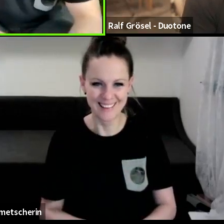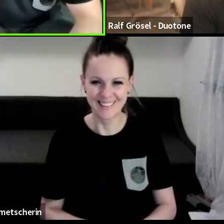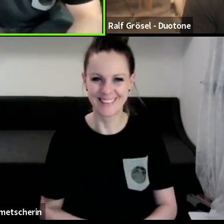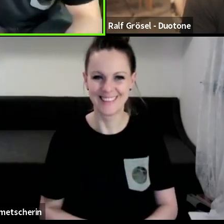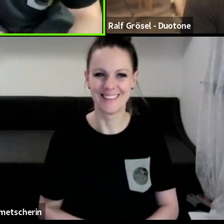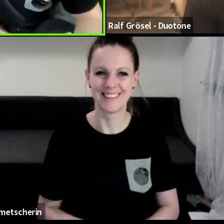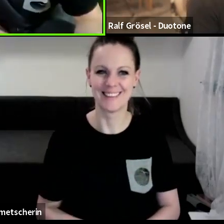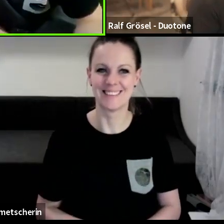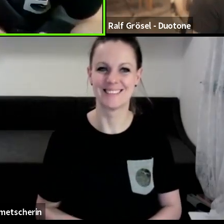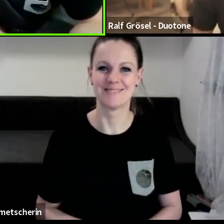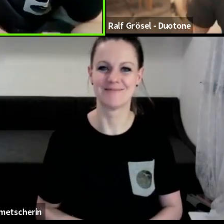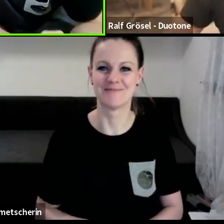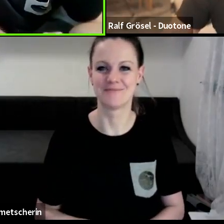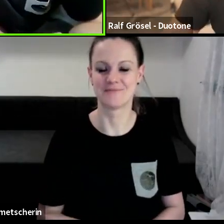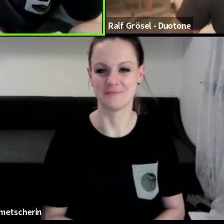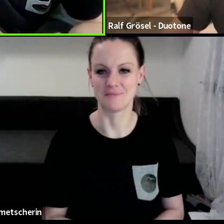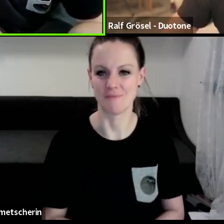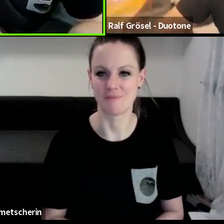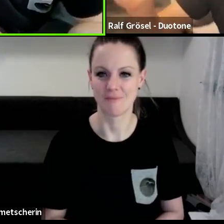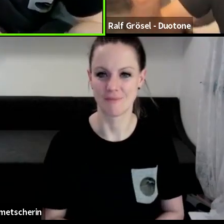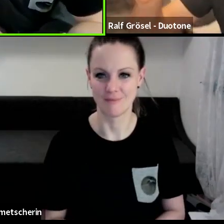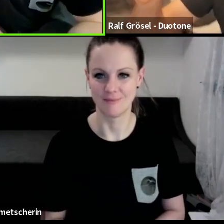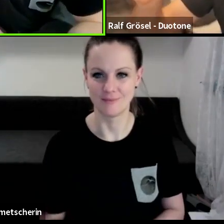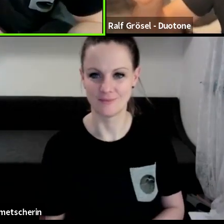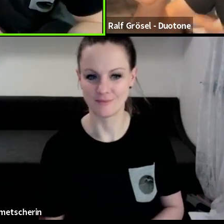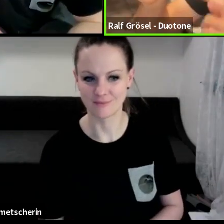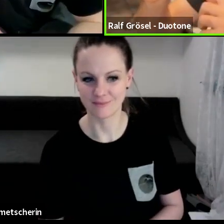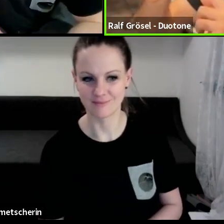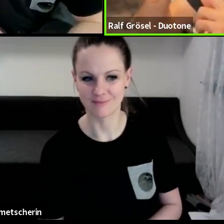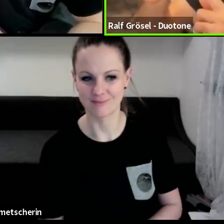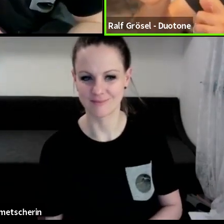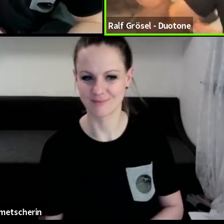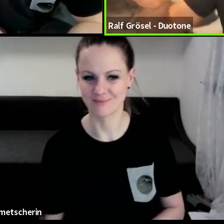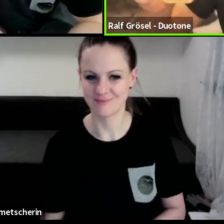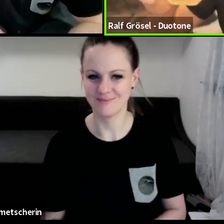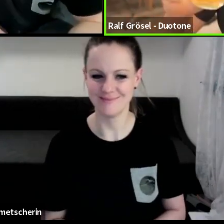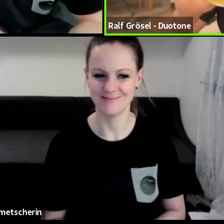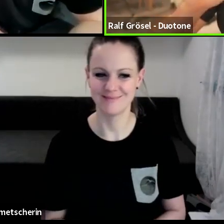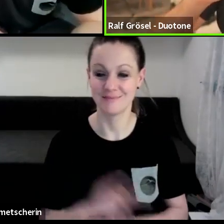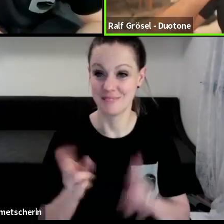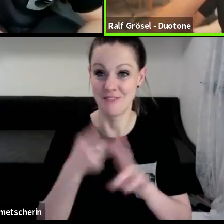Wohl. Okay. Immer. Guck mal, es schon ganz leer.